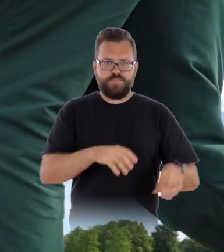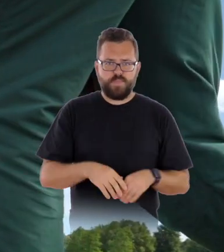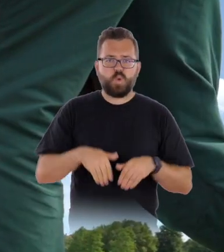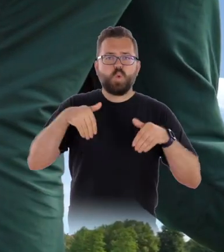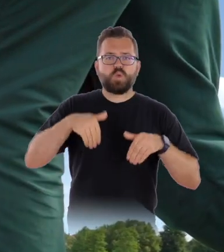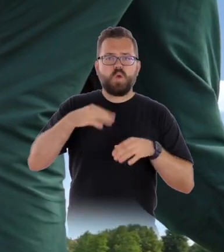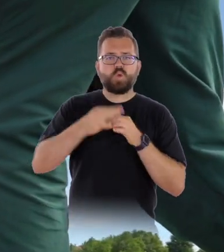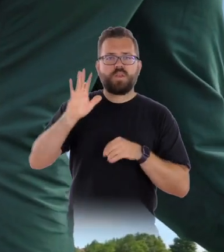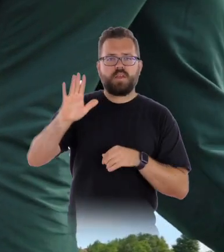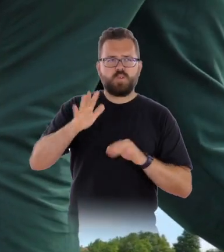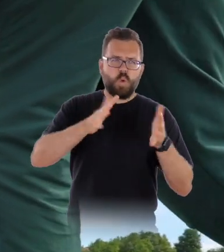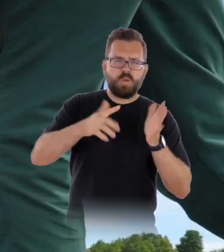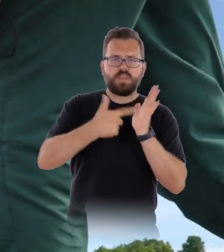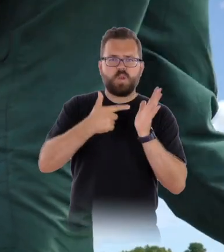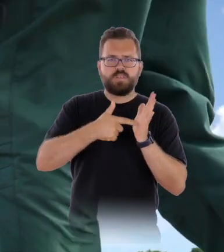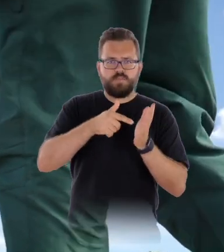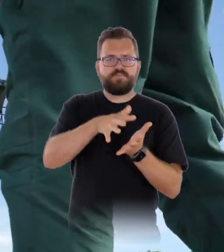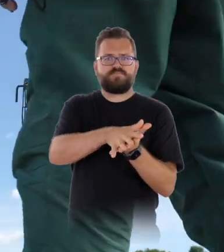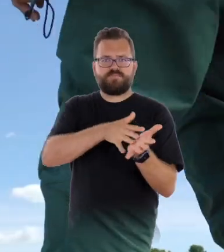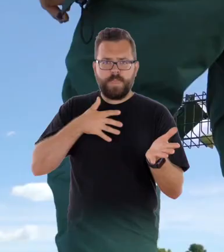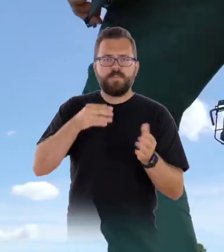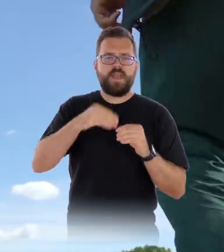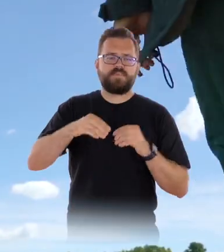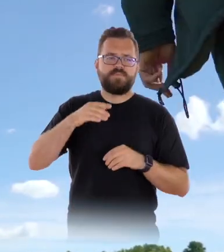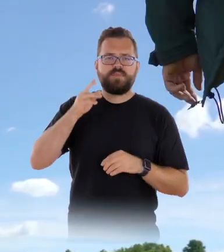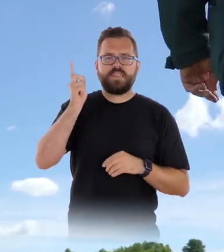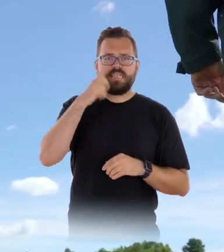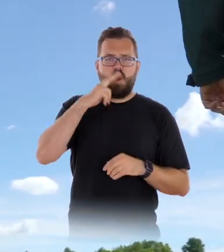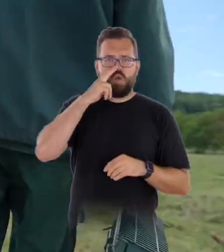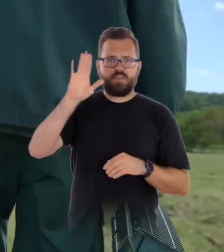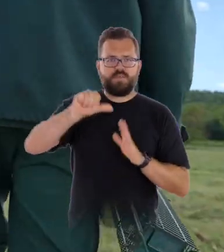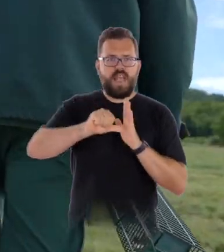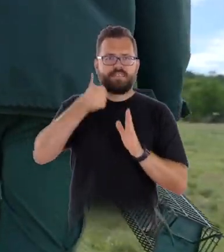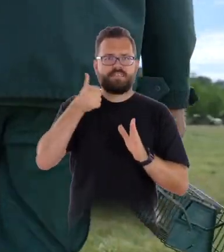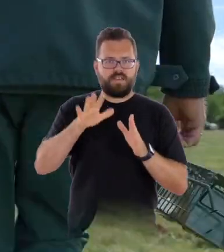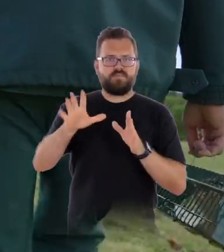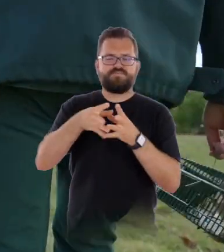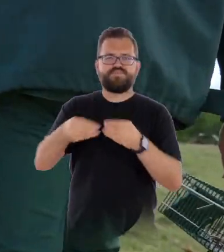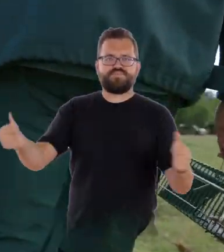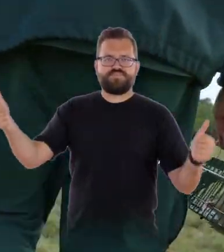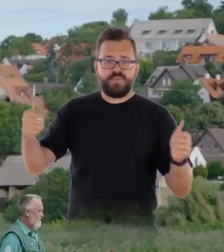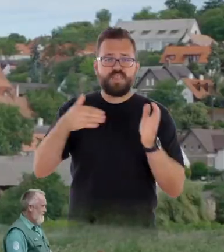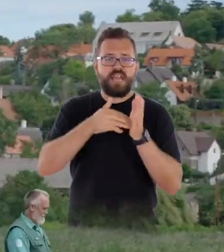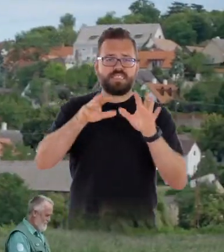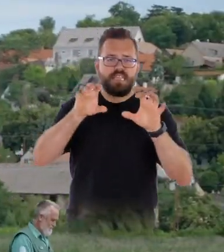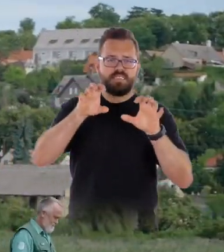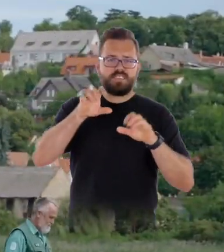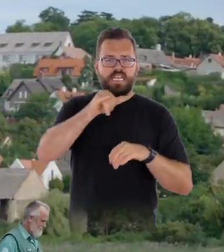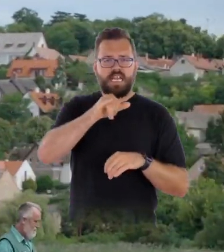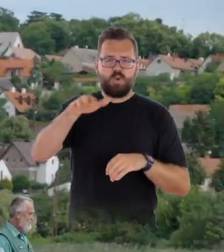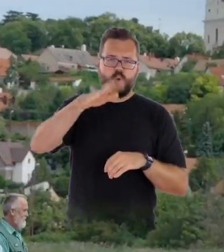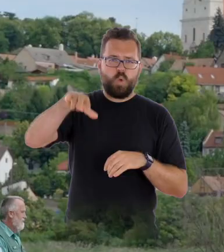Nemzeti Parkban űrgéket telepítenek. Az űrge története nagyjából 2000-ben kezdődik,